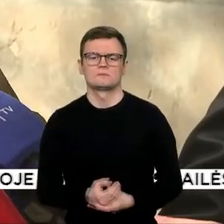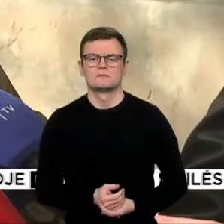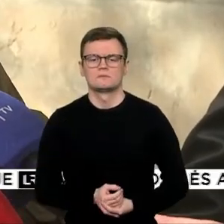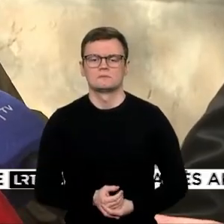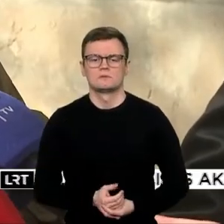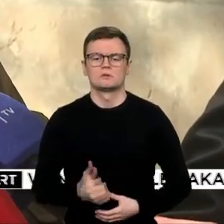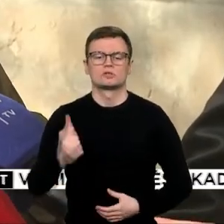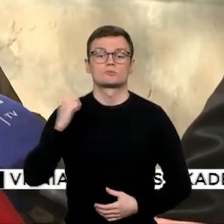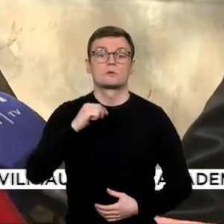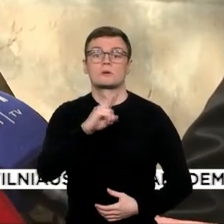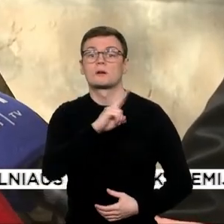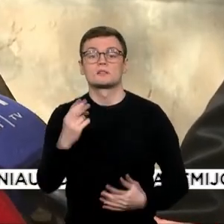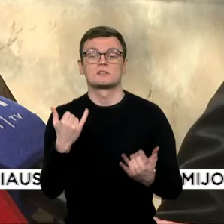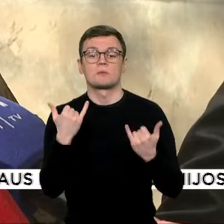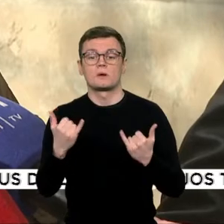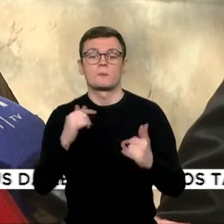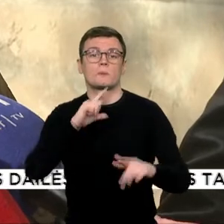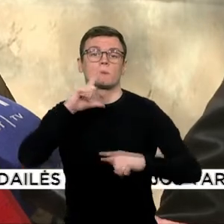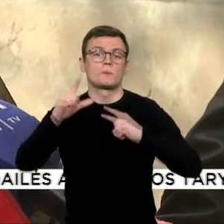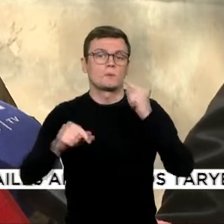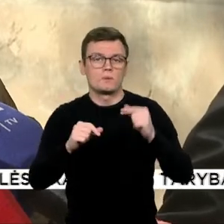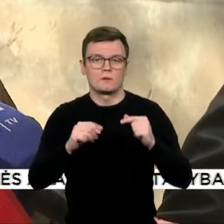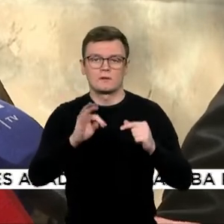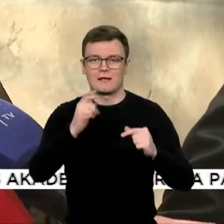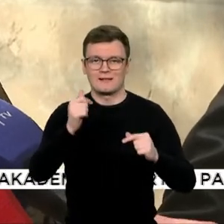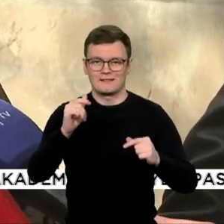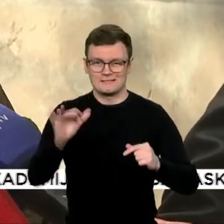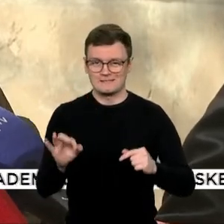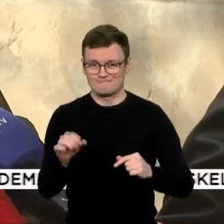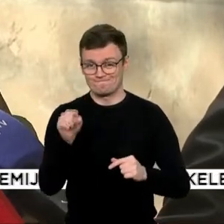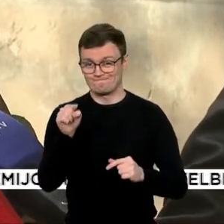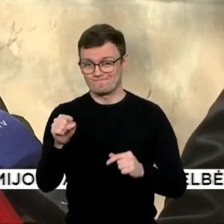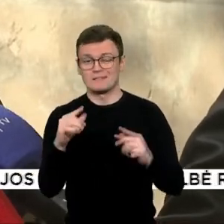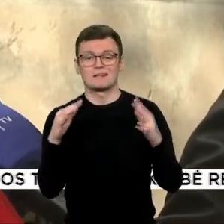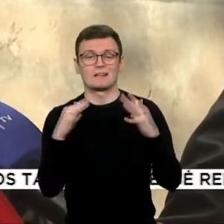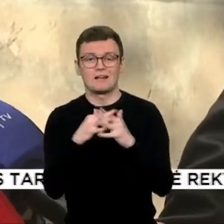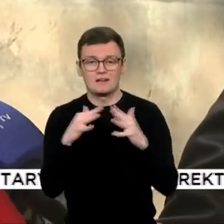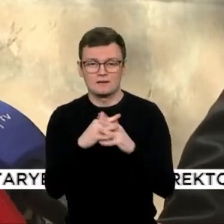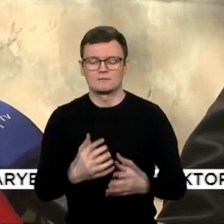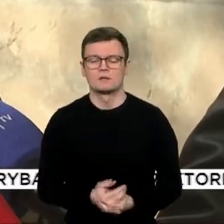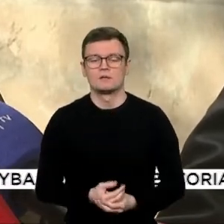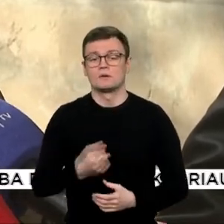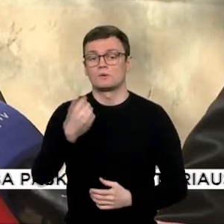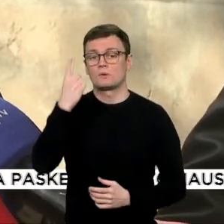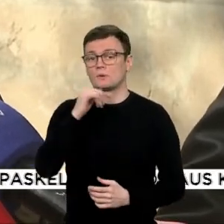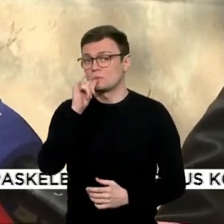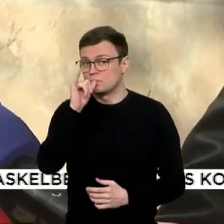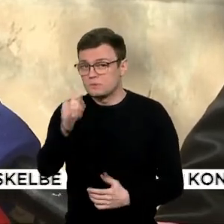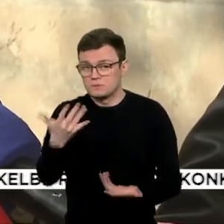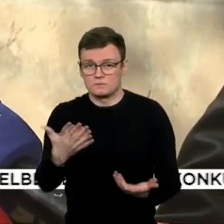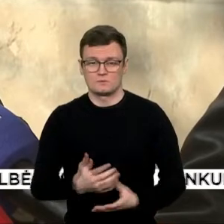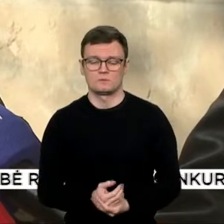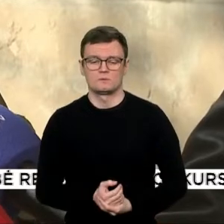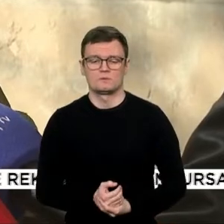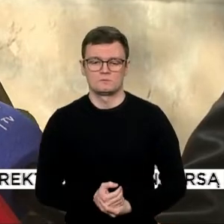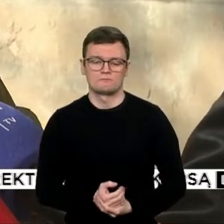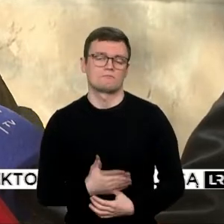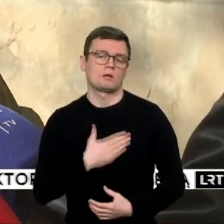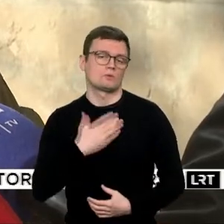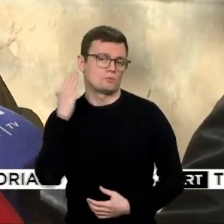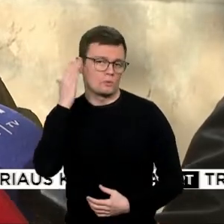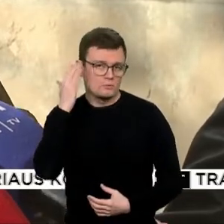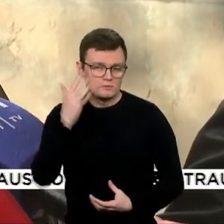šiuo metu tokie kaip tadas kareuti, tai jie bando užbėgti įvykiams už akiu. Tokia mano nuomonė.